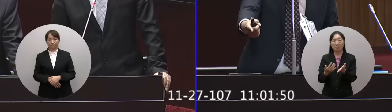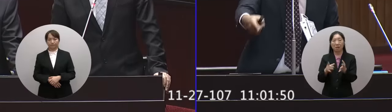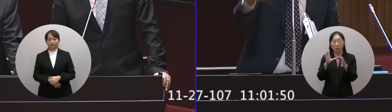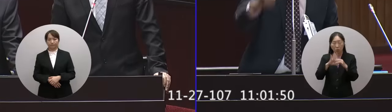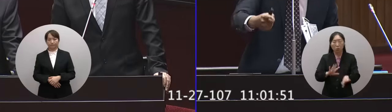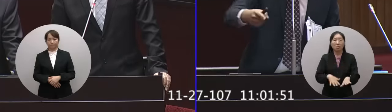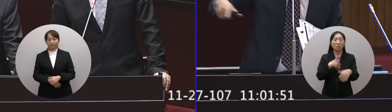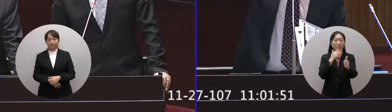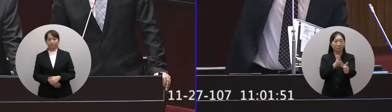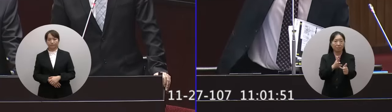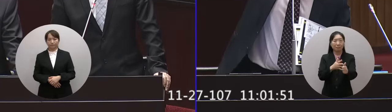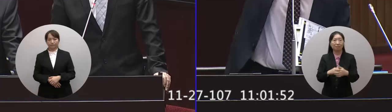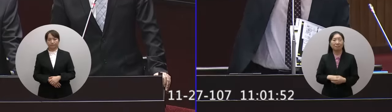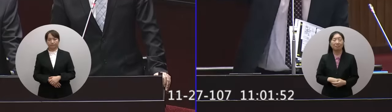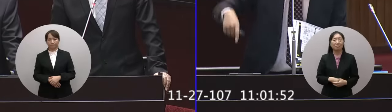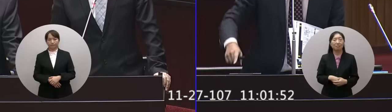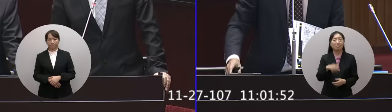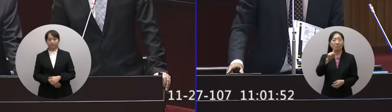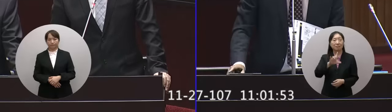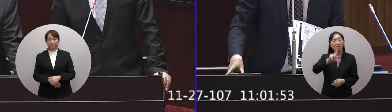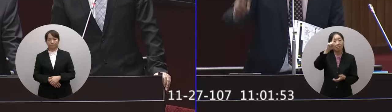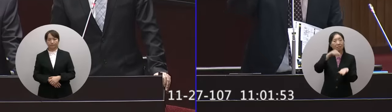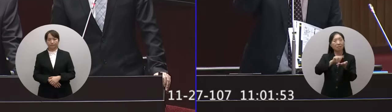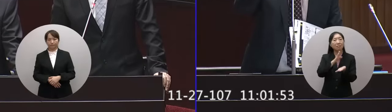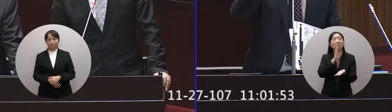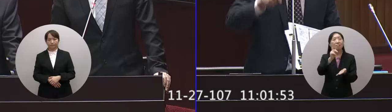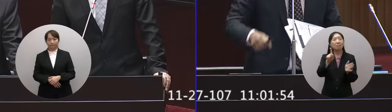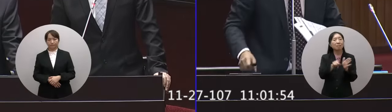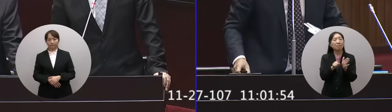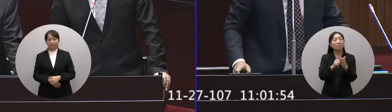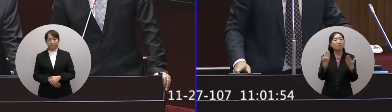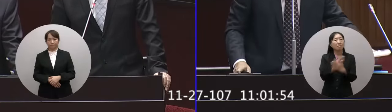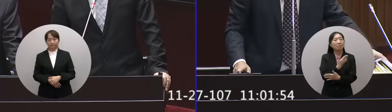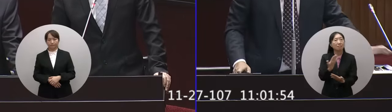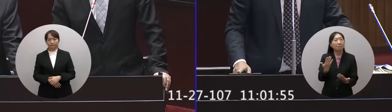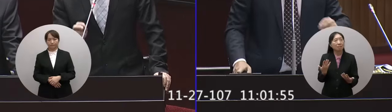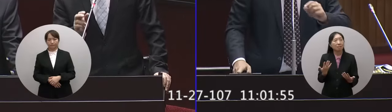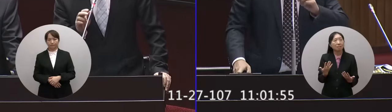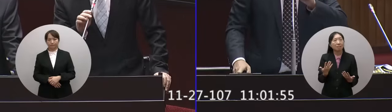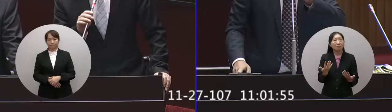問題嘛我現在的問題是你上一次是什麼時候換的什麼時候換的